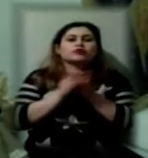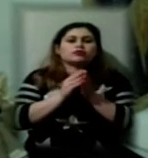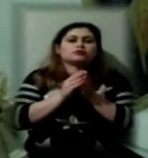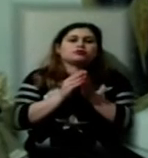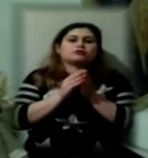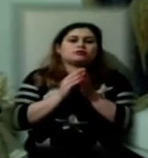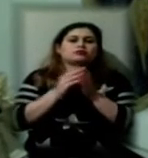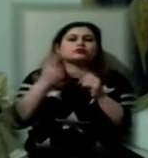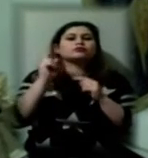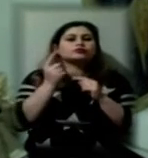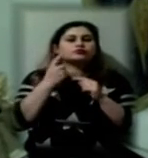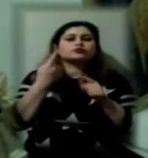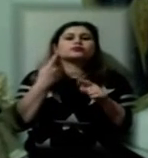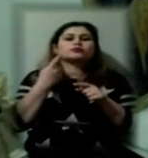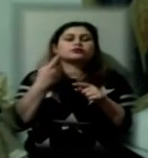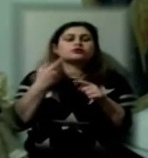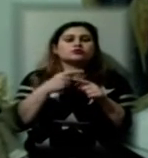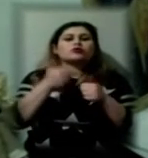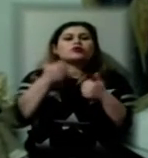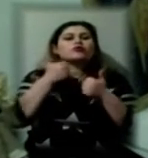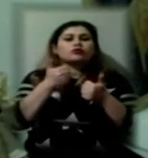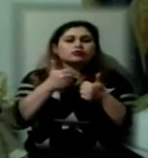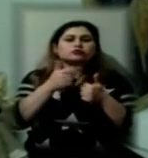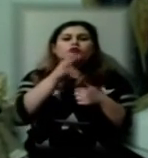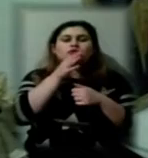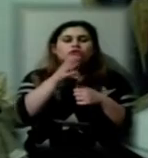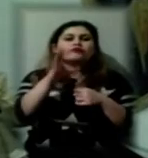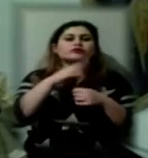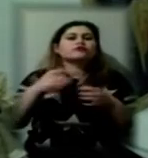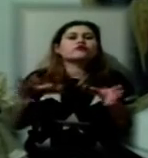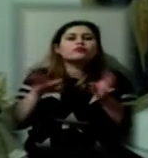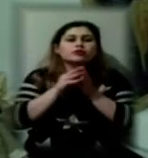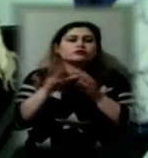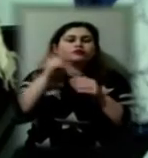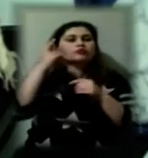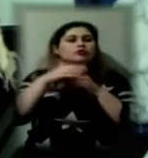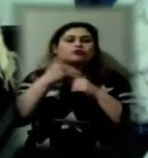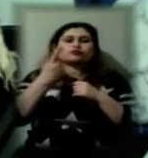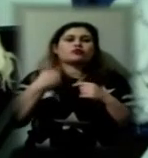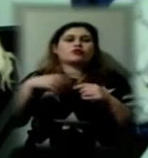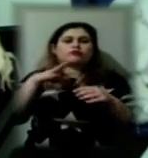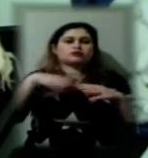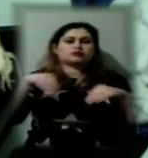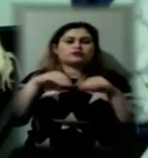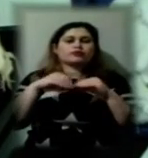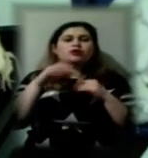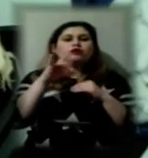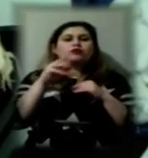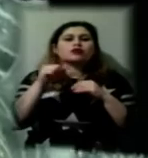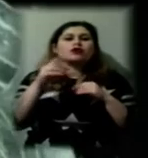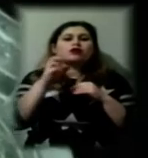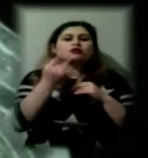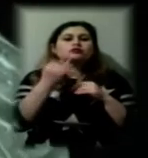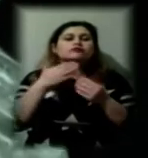дуже класно, коли всі разом розуміють, що ми одна родина». У рамках акції відбудеться виставка